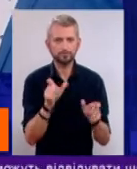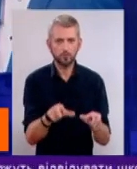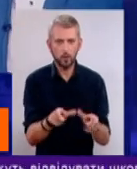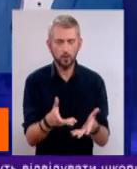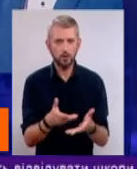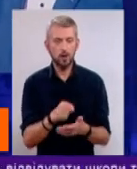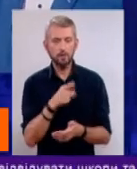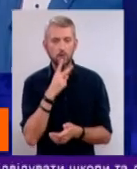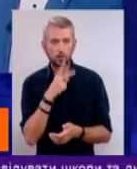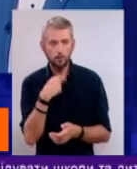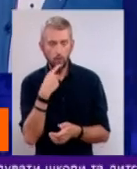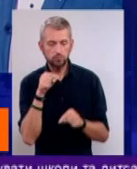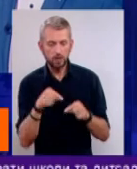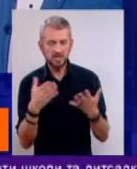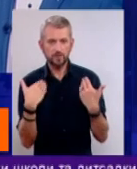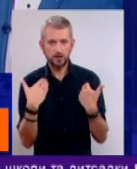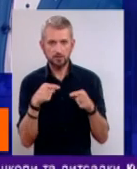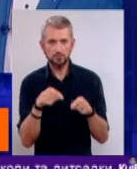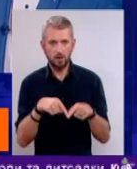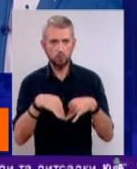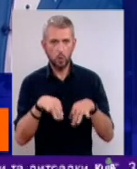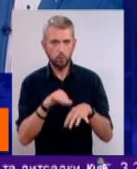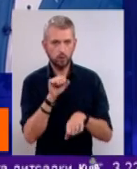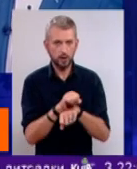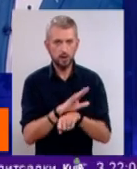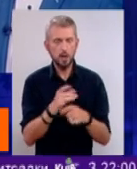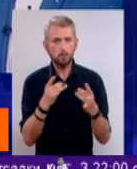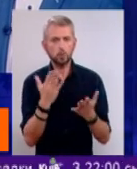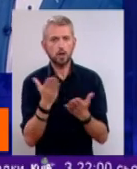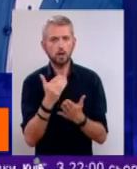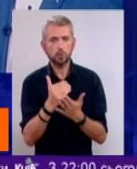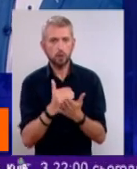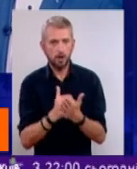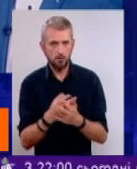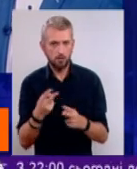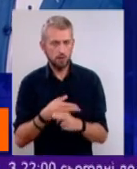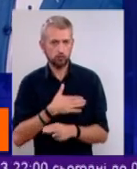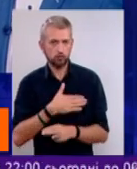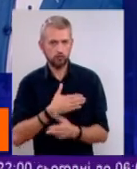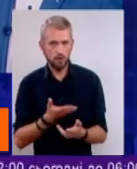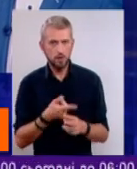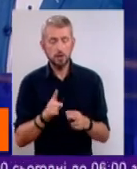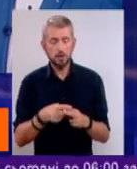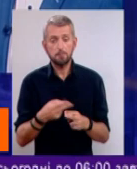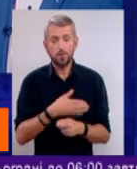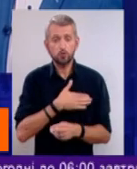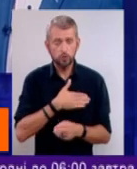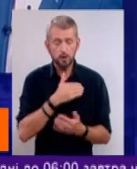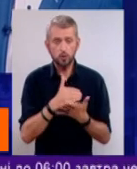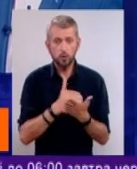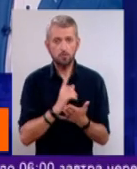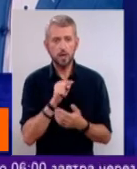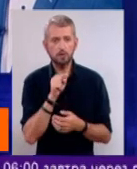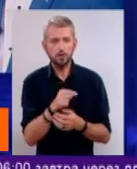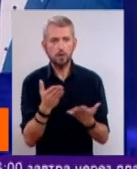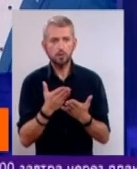на ці вихідні там то рух перекритий. Це не просто там програма якась, а бездушна. Це бездушна програма, але яка вже вона